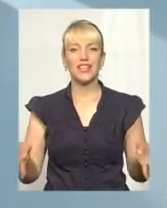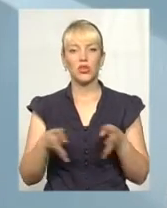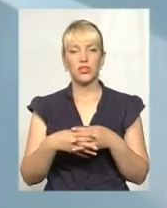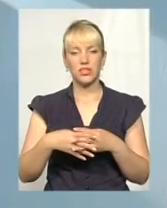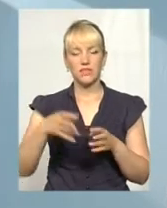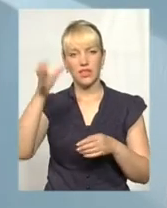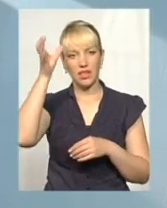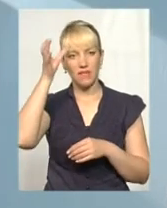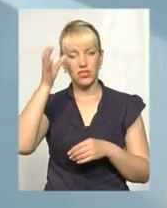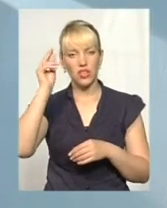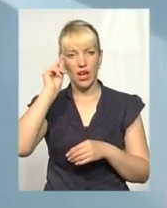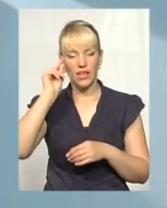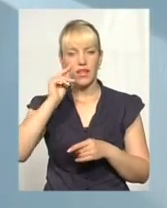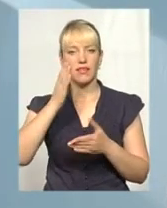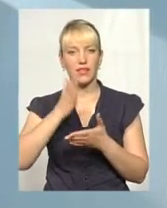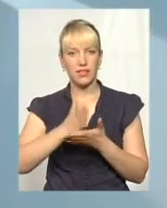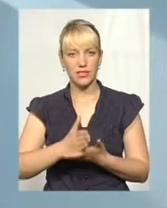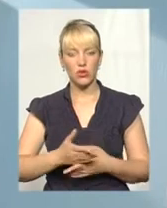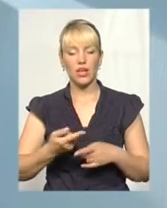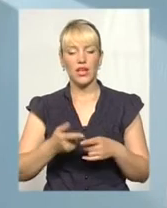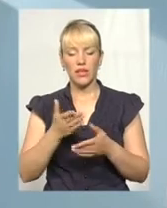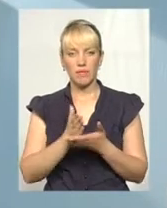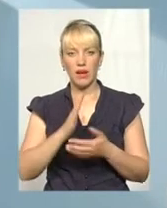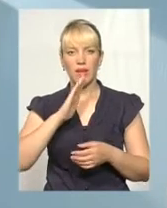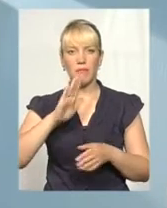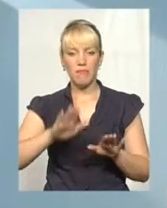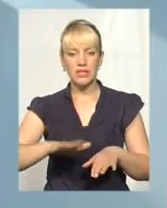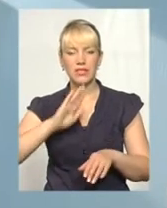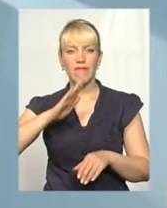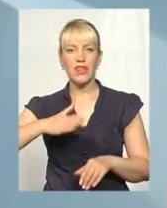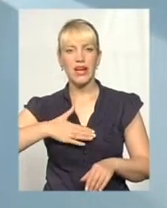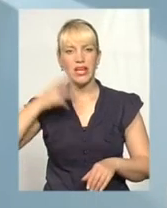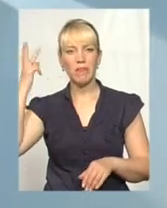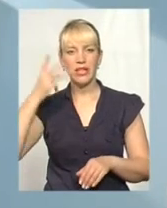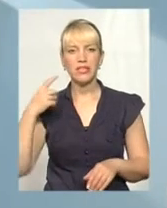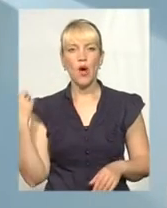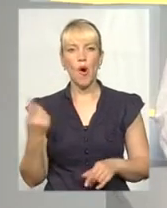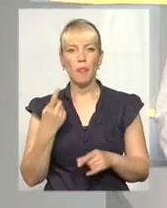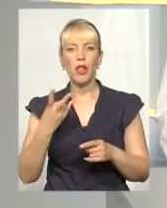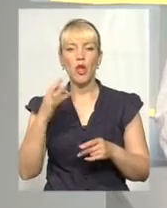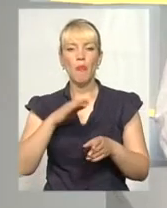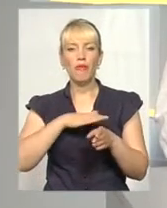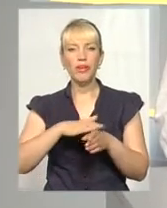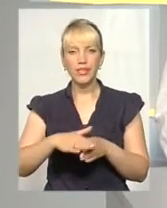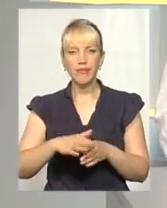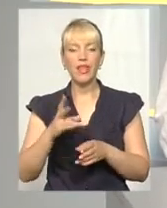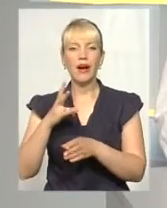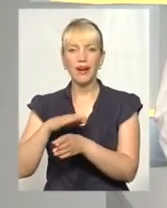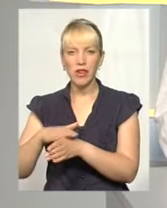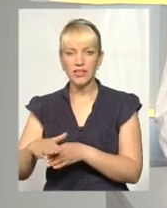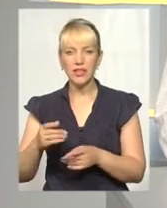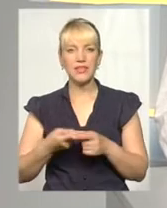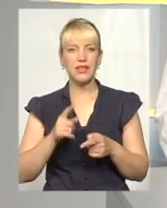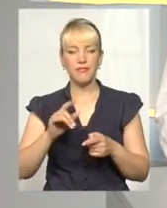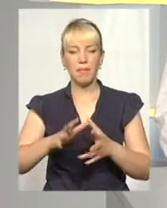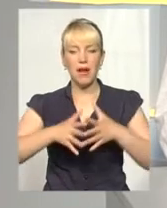форми насправді існує. Він має місце і в нашій Хмельницькій області. Але така повноцінна реалізація в масштабах